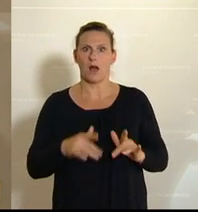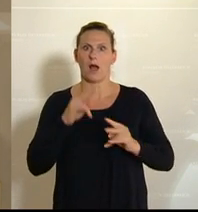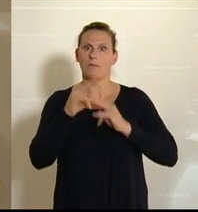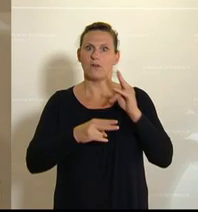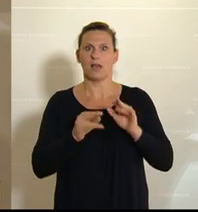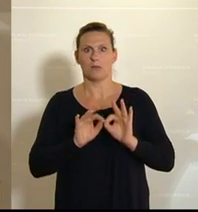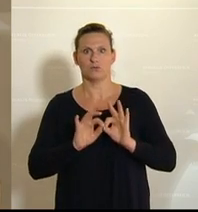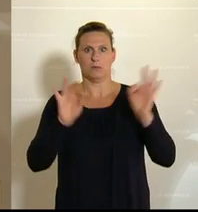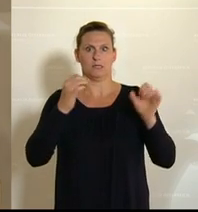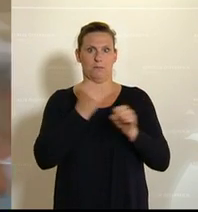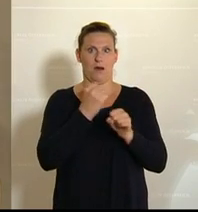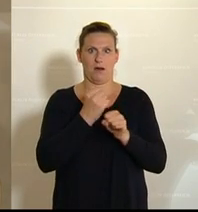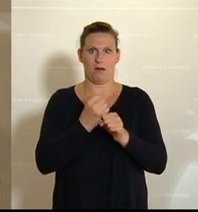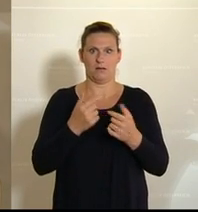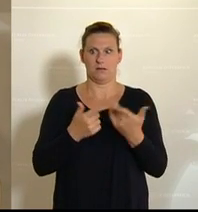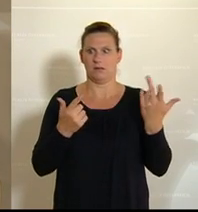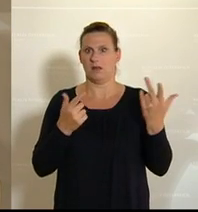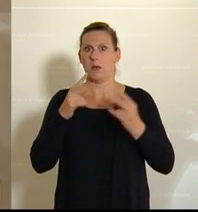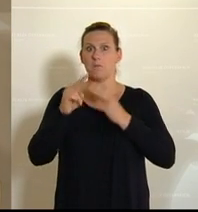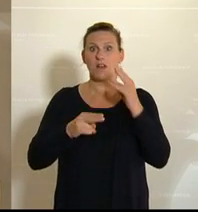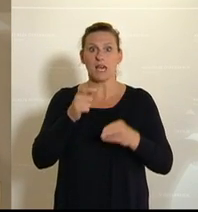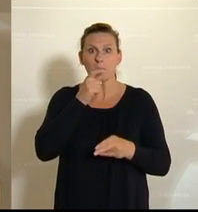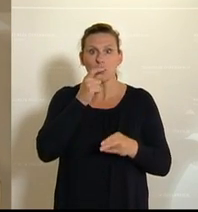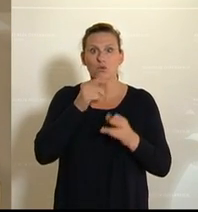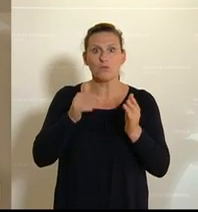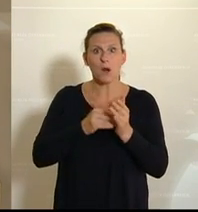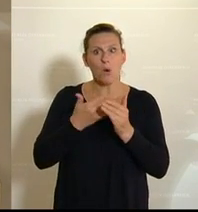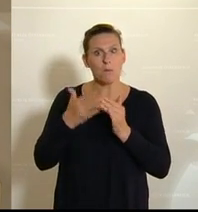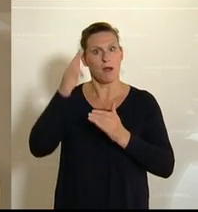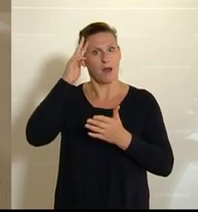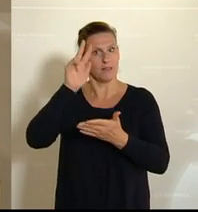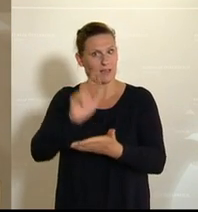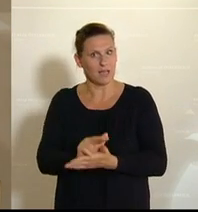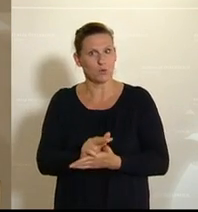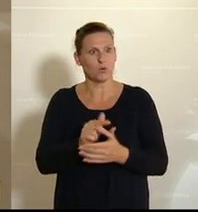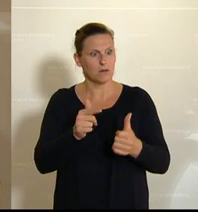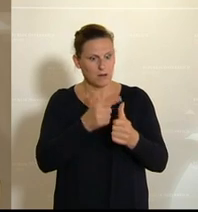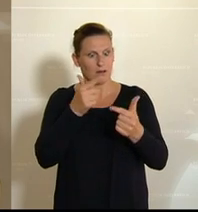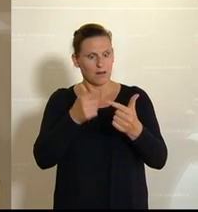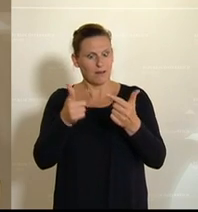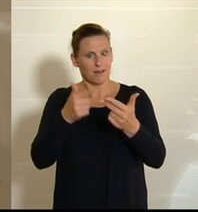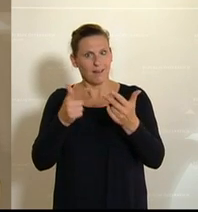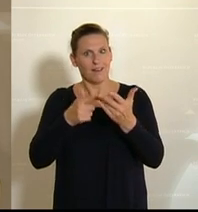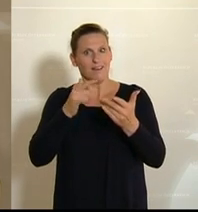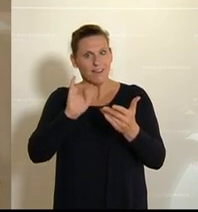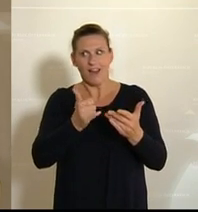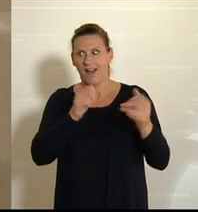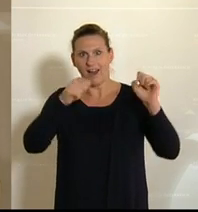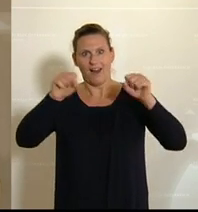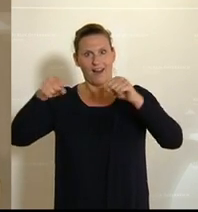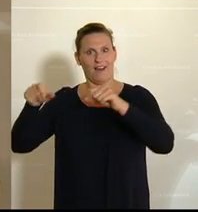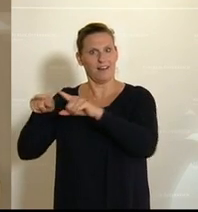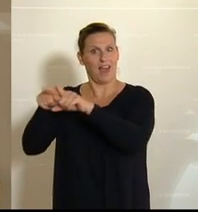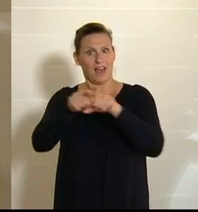verbessert werden. Die Pflege als Beruf braucht mehr Anerkennung. Alles Dinge, wo wir uns alle hier einig sind.